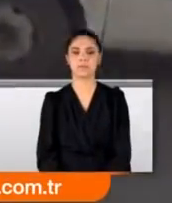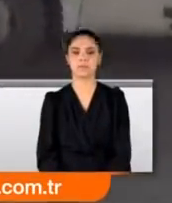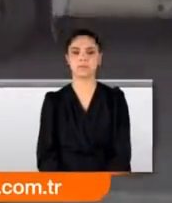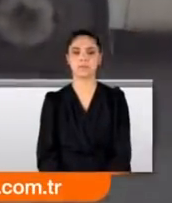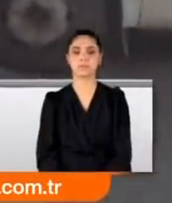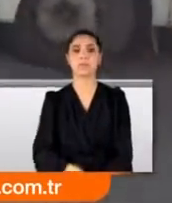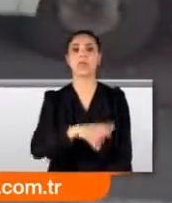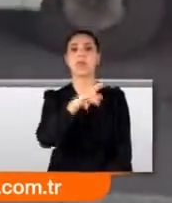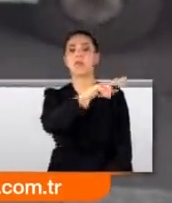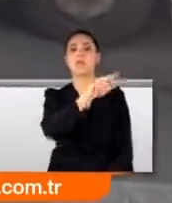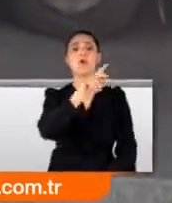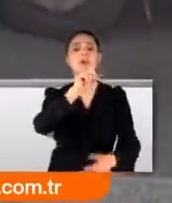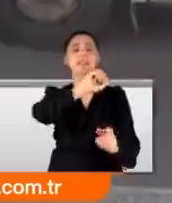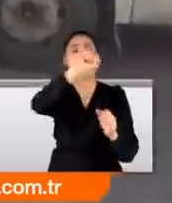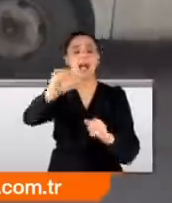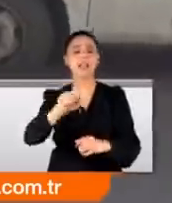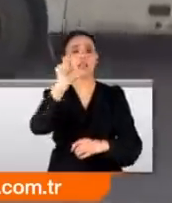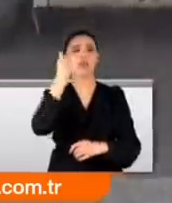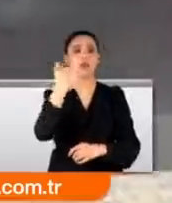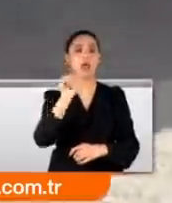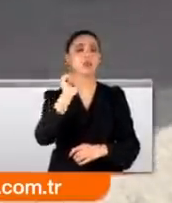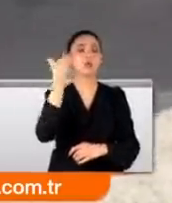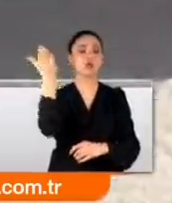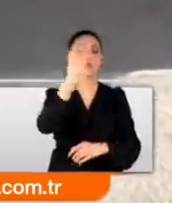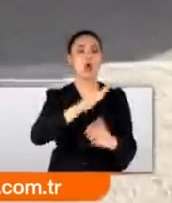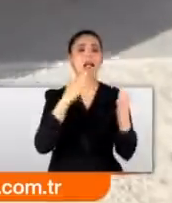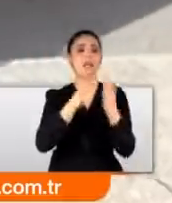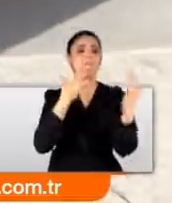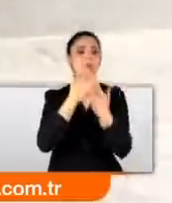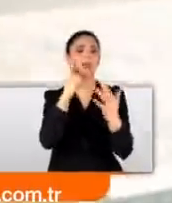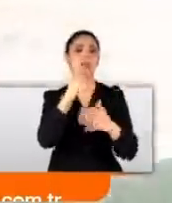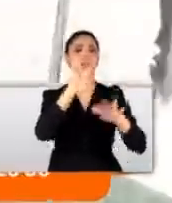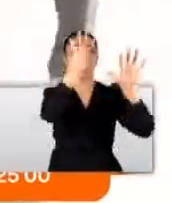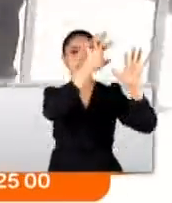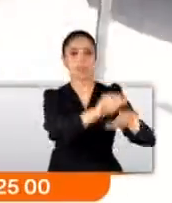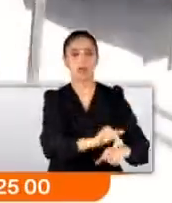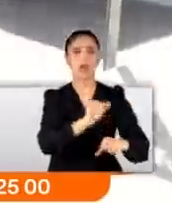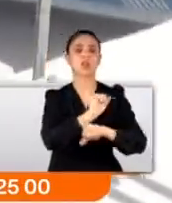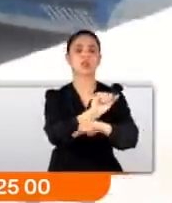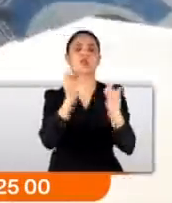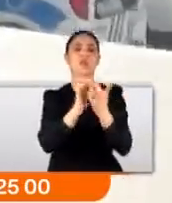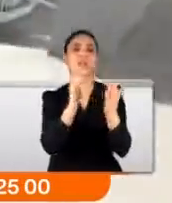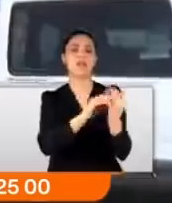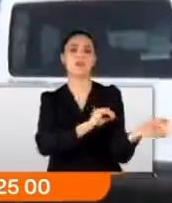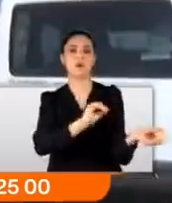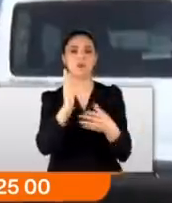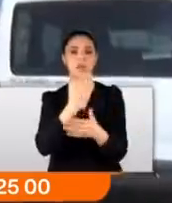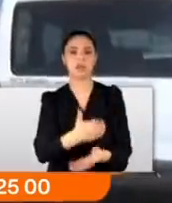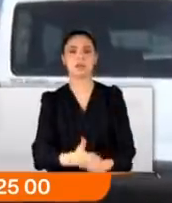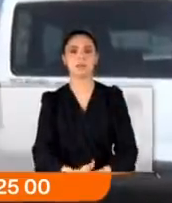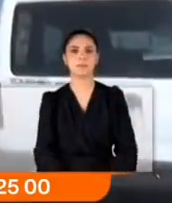Zanlılar saldırıdan 96 gün sonra evlerine yapılan baskınla yakalandı. Tutuklanarak cezaevine gönderildi.